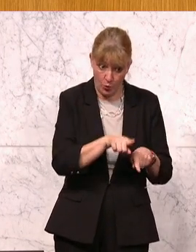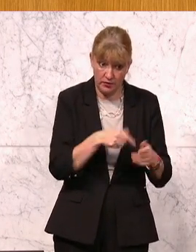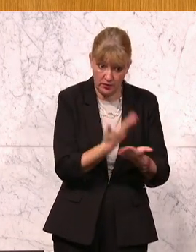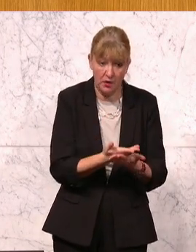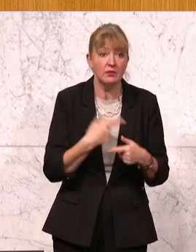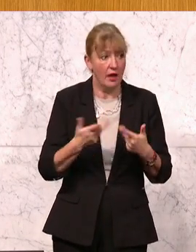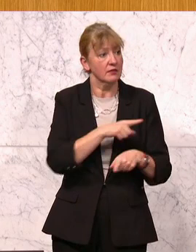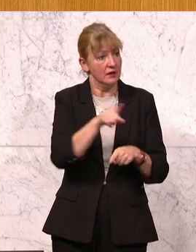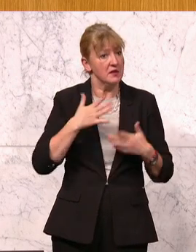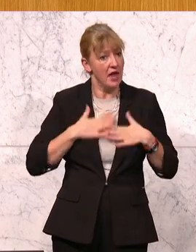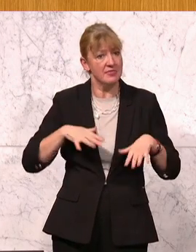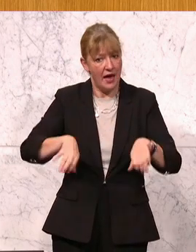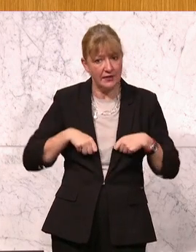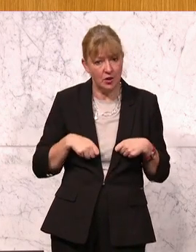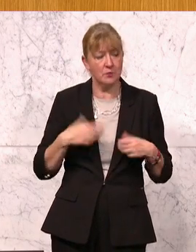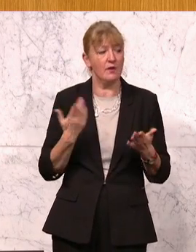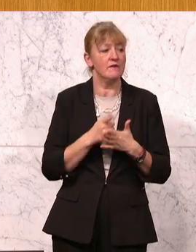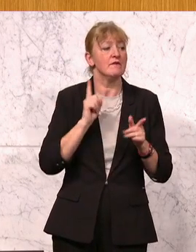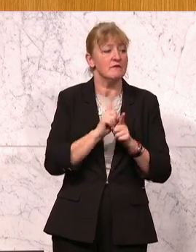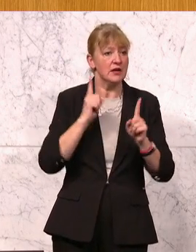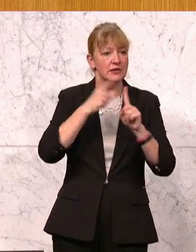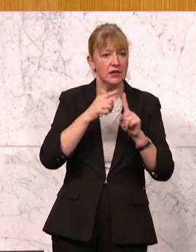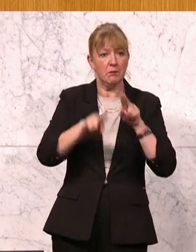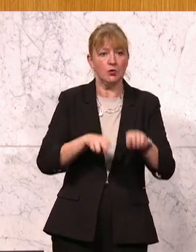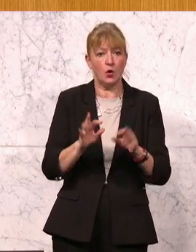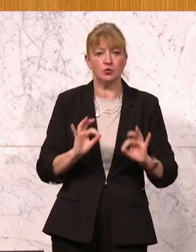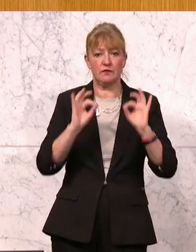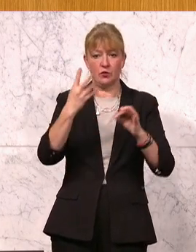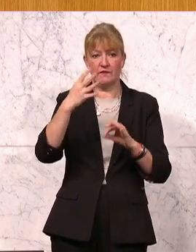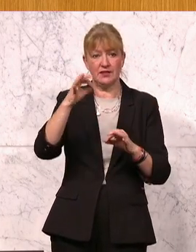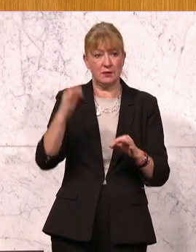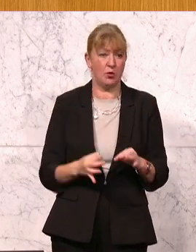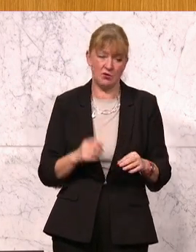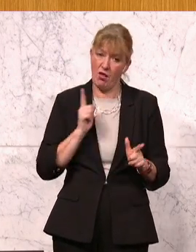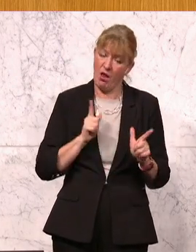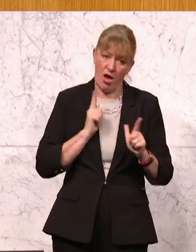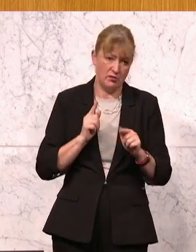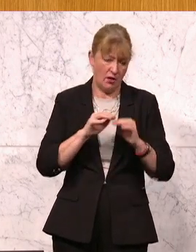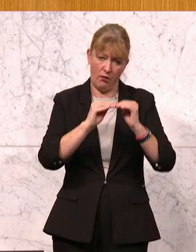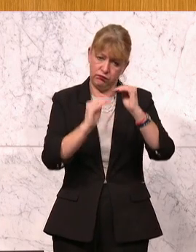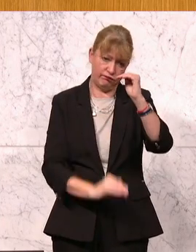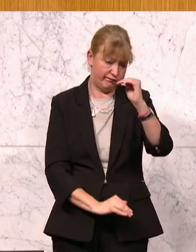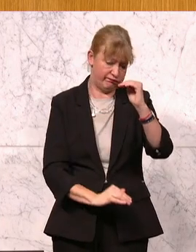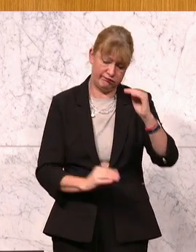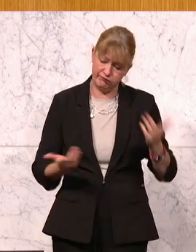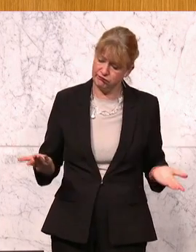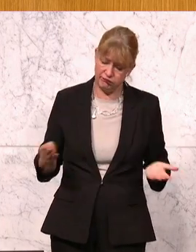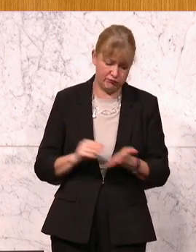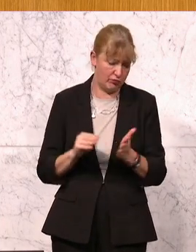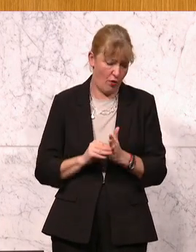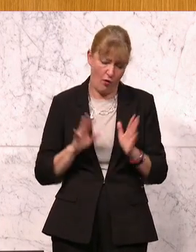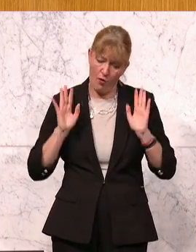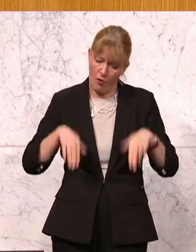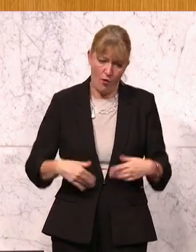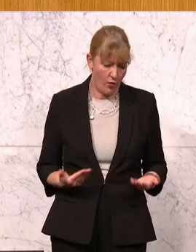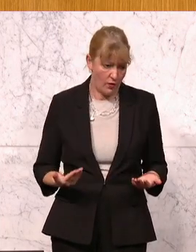dankend angenommen wird. Vom Ziel einer Betreuungsquote von 40 Prozent sind wir noch leider weit entfernt. Daran wird wahrscheinlich auch